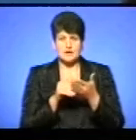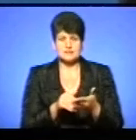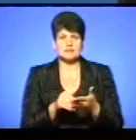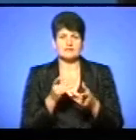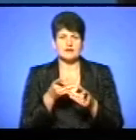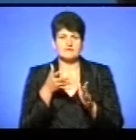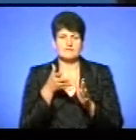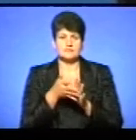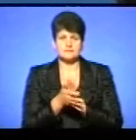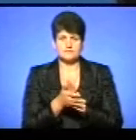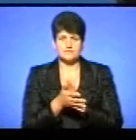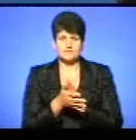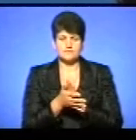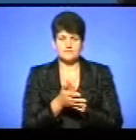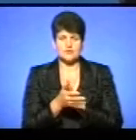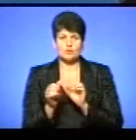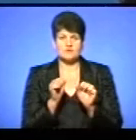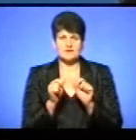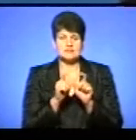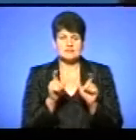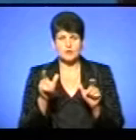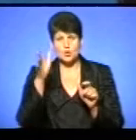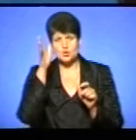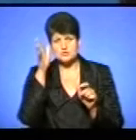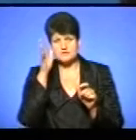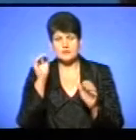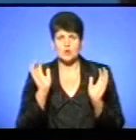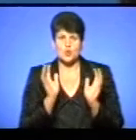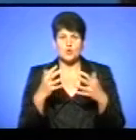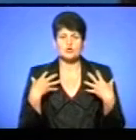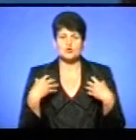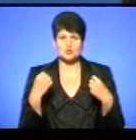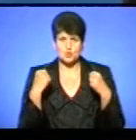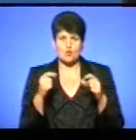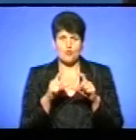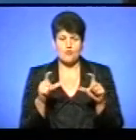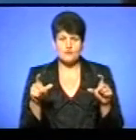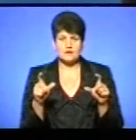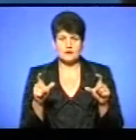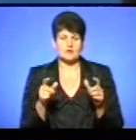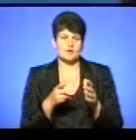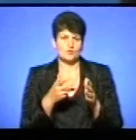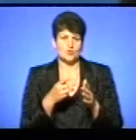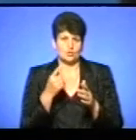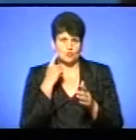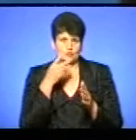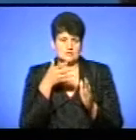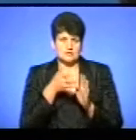видатків з утримання закладів послідки та охорони здоров'я розцінюється як